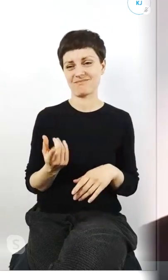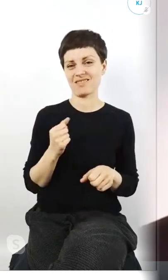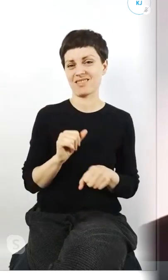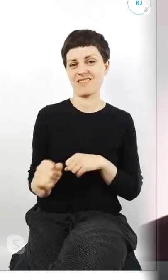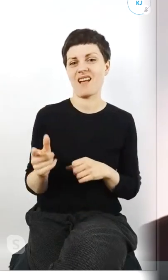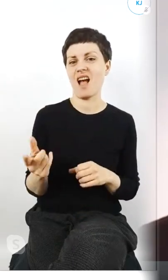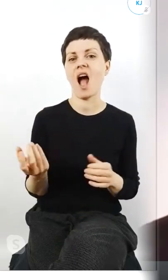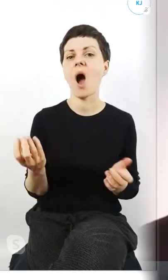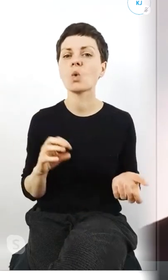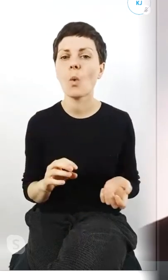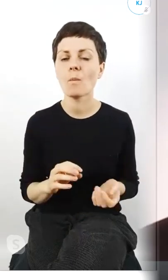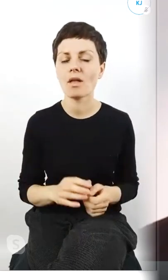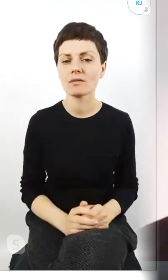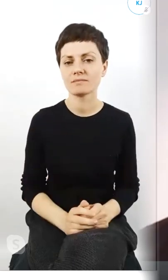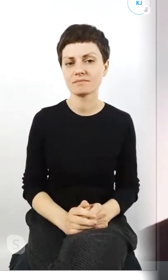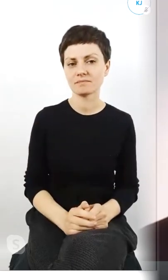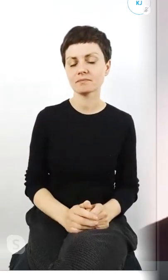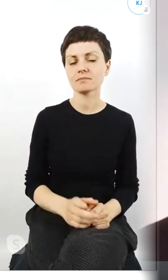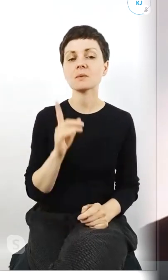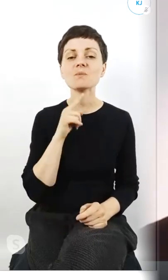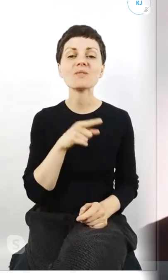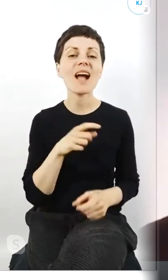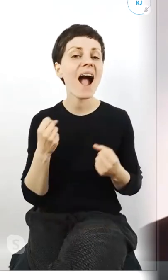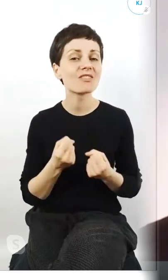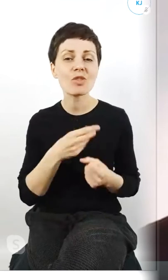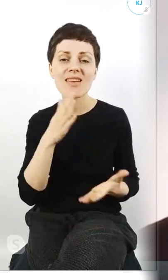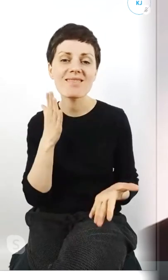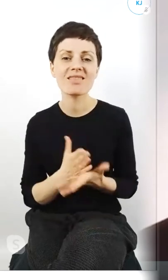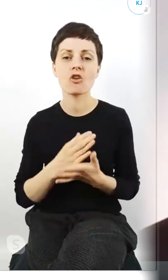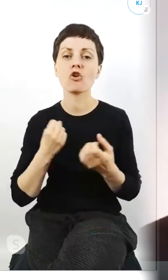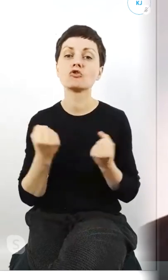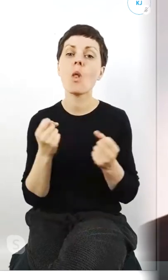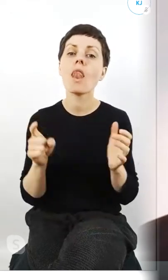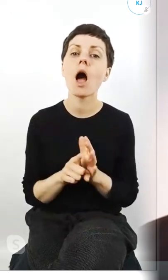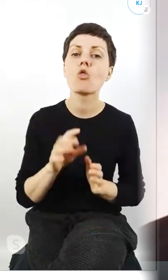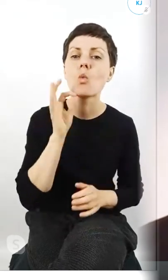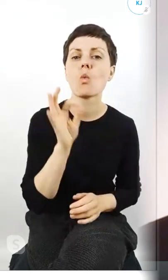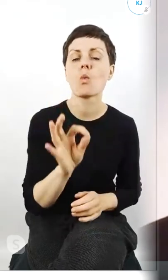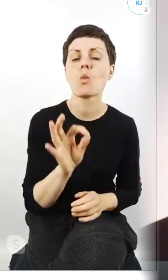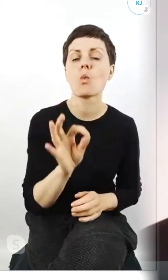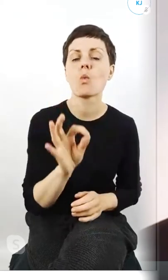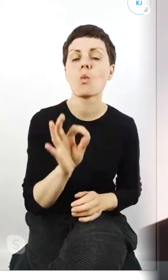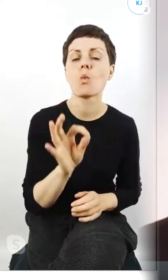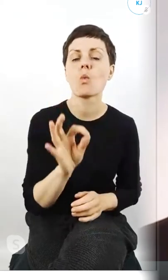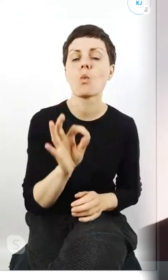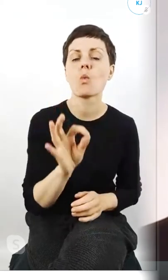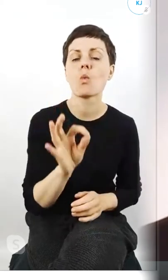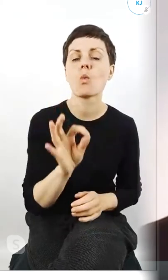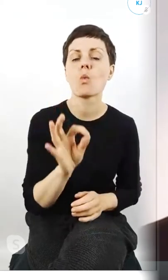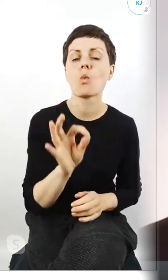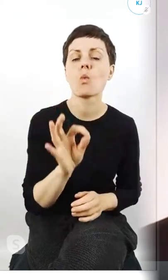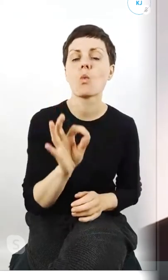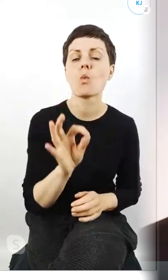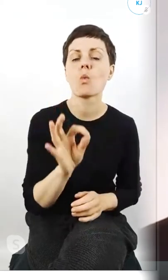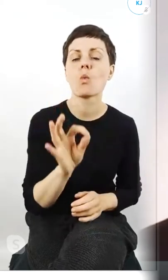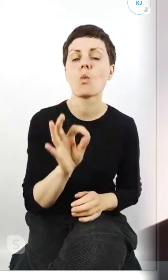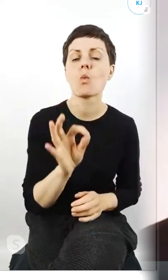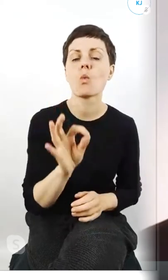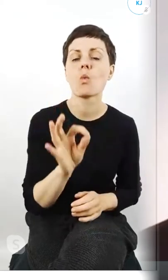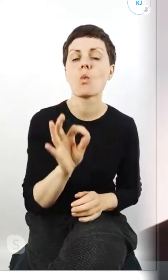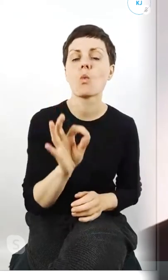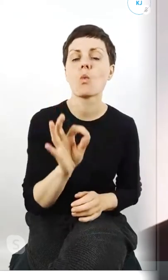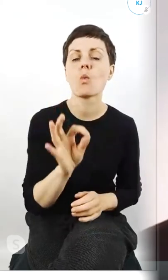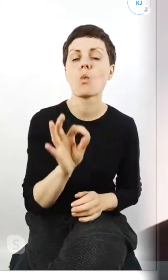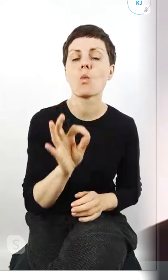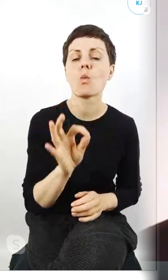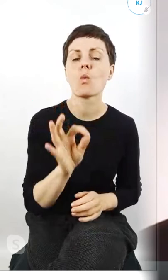aktywizm to jest coś więcej niż samo działanie dla dobra dla wyższego dobra czy dla dobra ogółu myślę